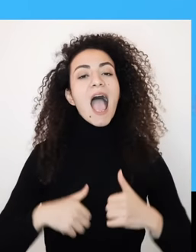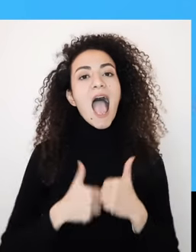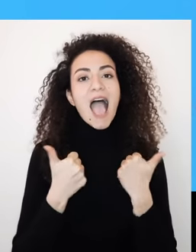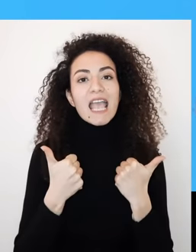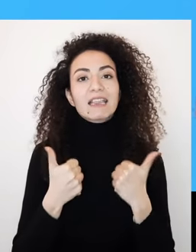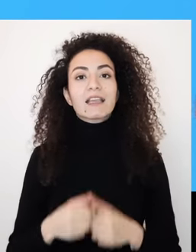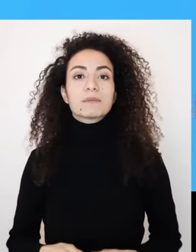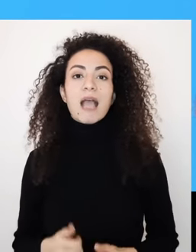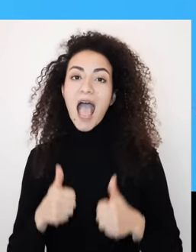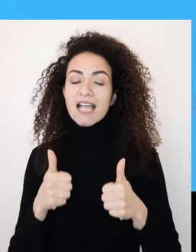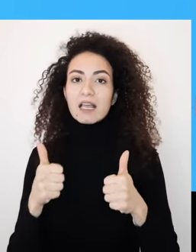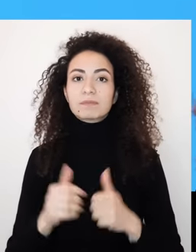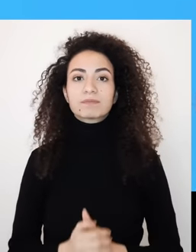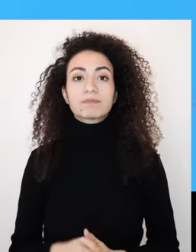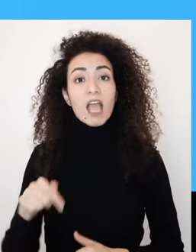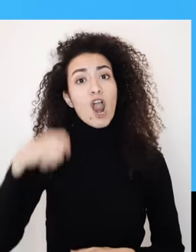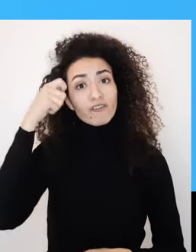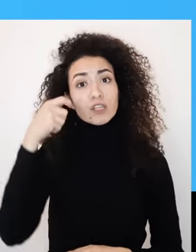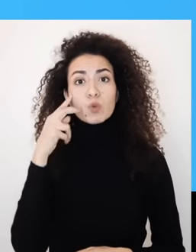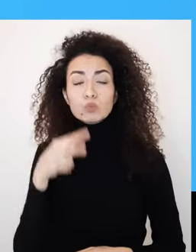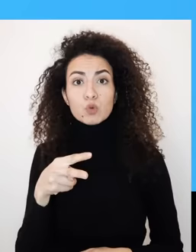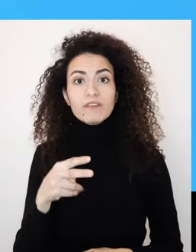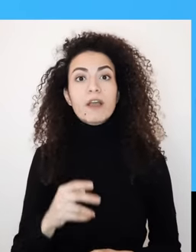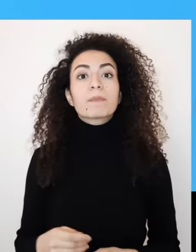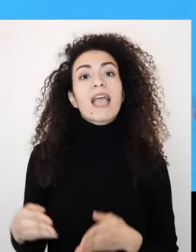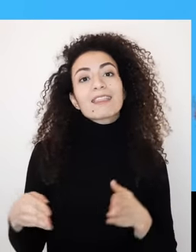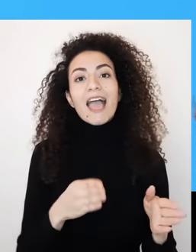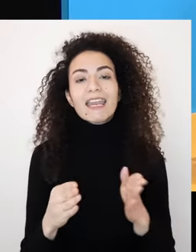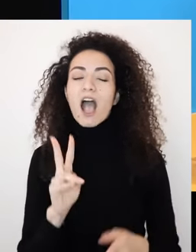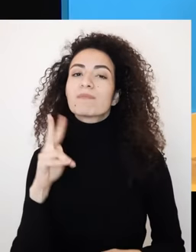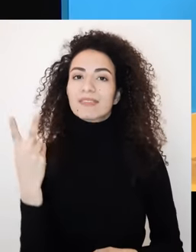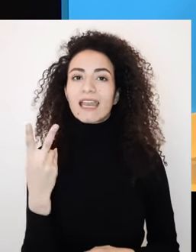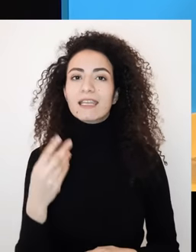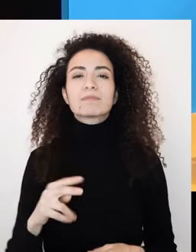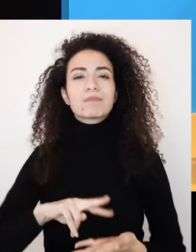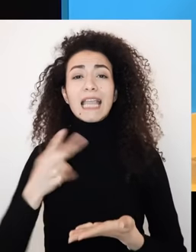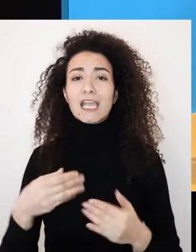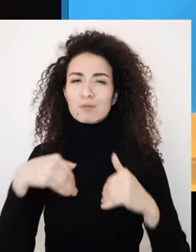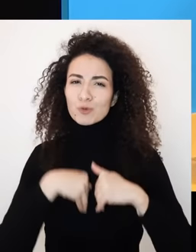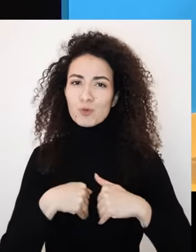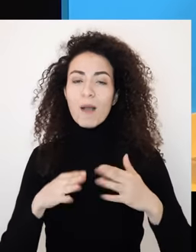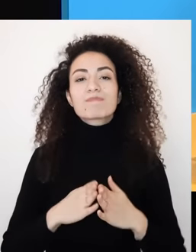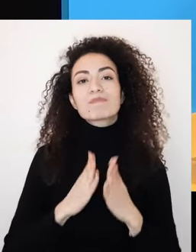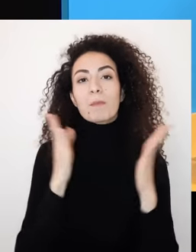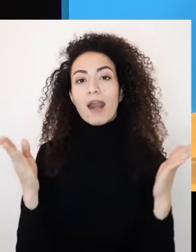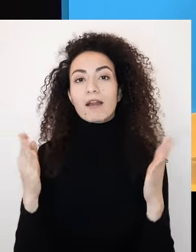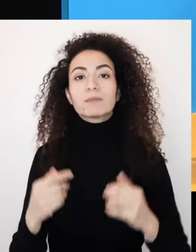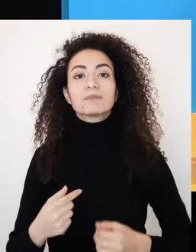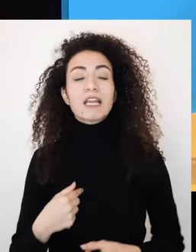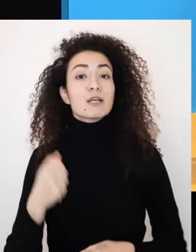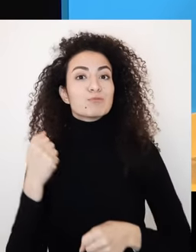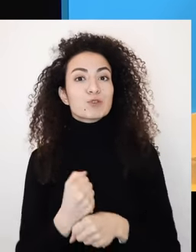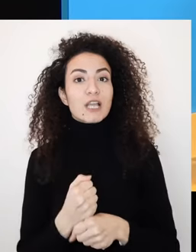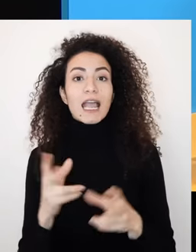تتابعوه بيتبنى الطريقة الثانية مع تقديره وتأييده للطريقة الأولى نعم الانطلاق سيكون من تنمية